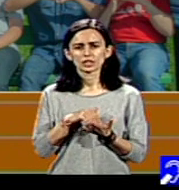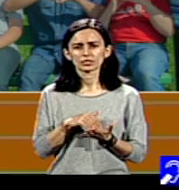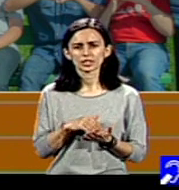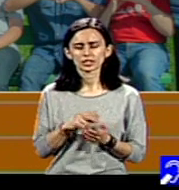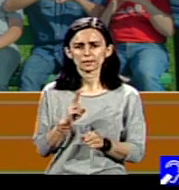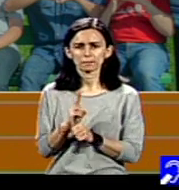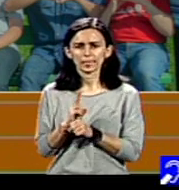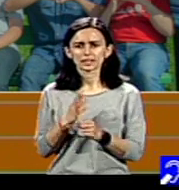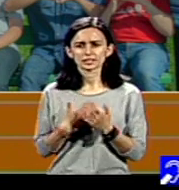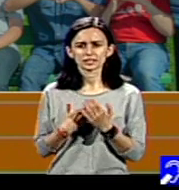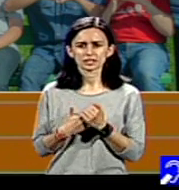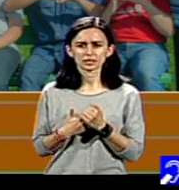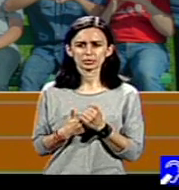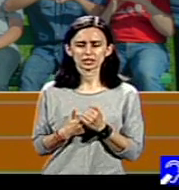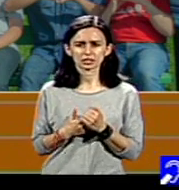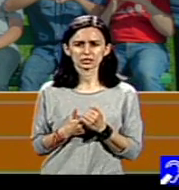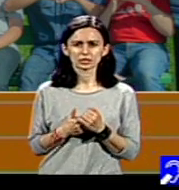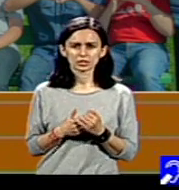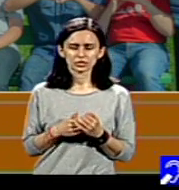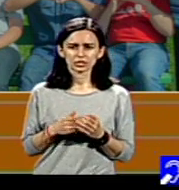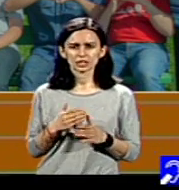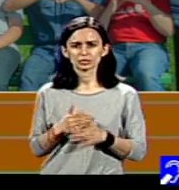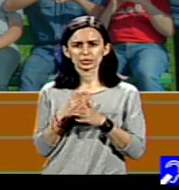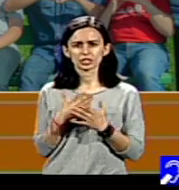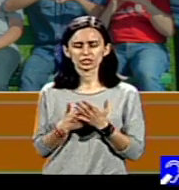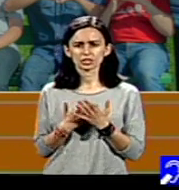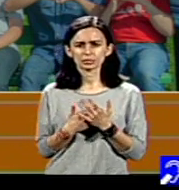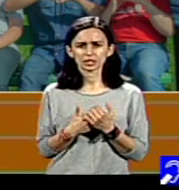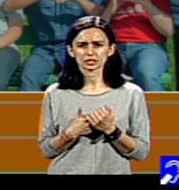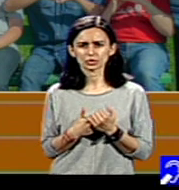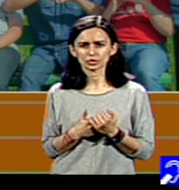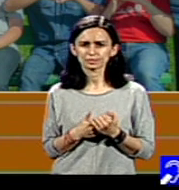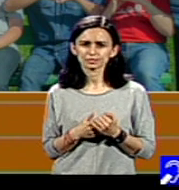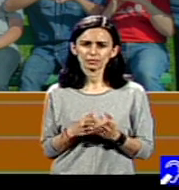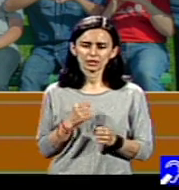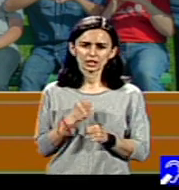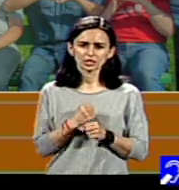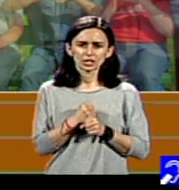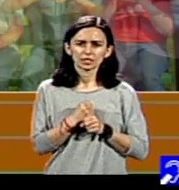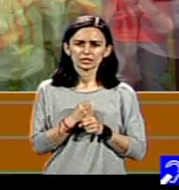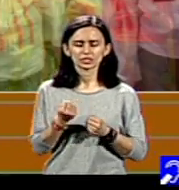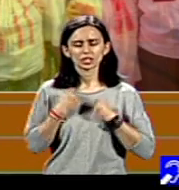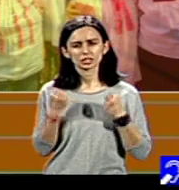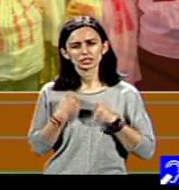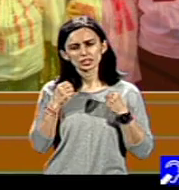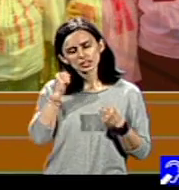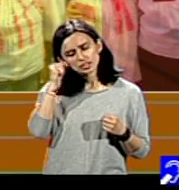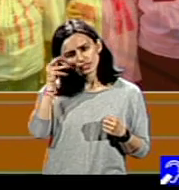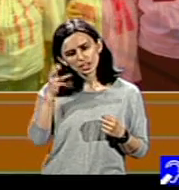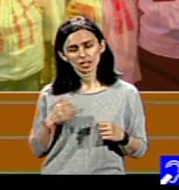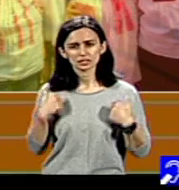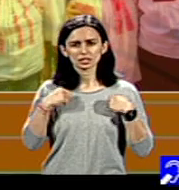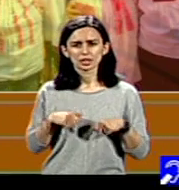asistență și de sprijin pentru a-și face sarcinile de zi cu zi, începând cu îmbrăcat,